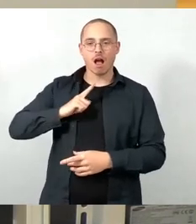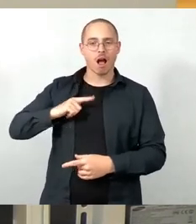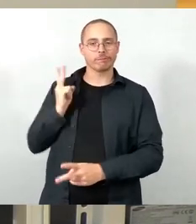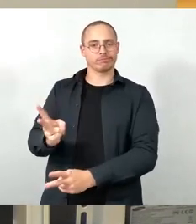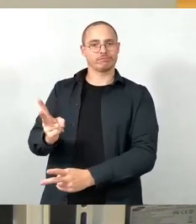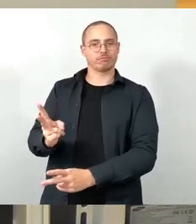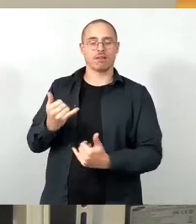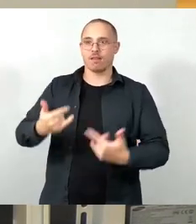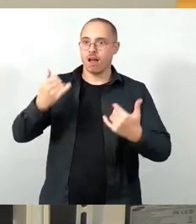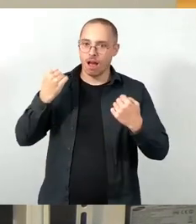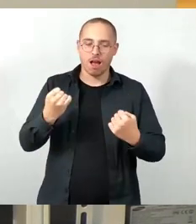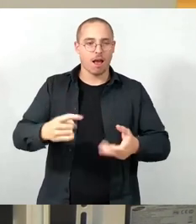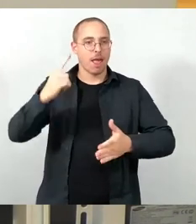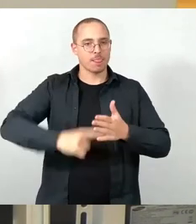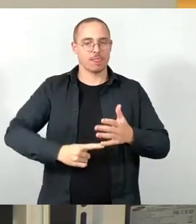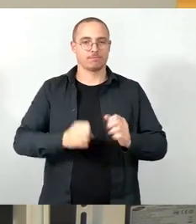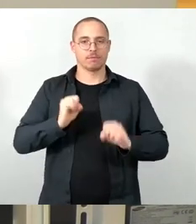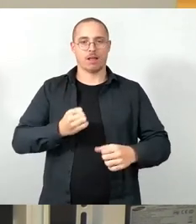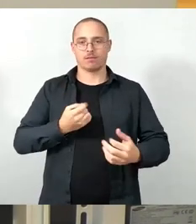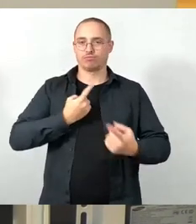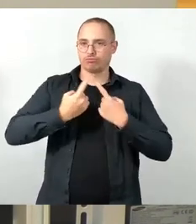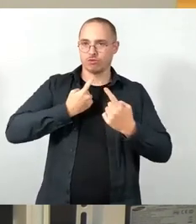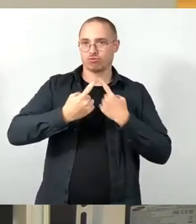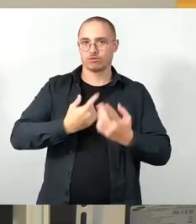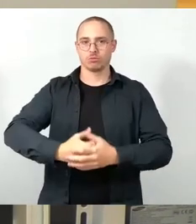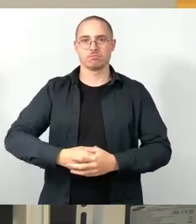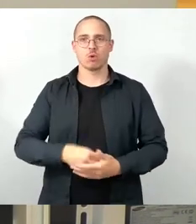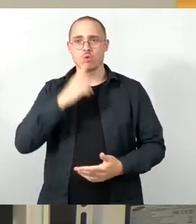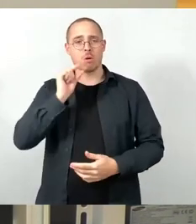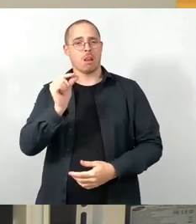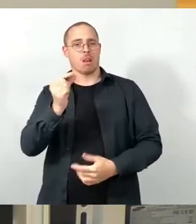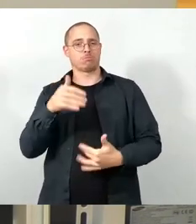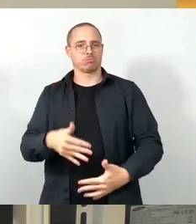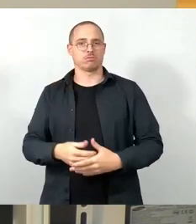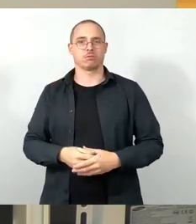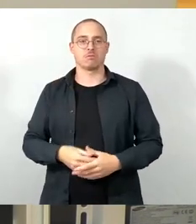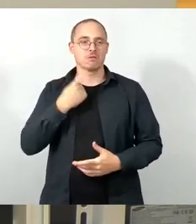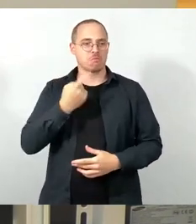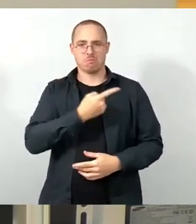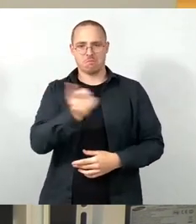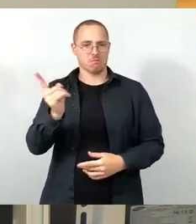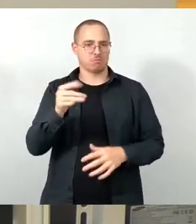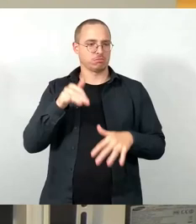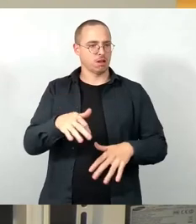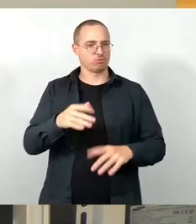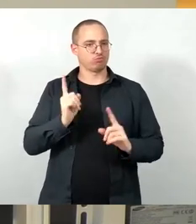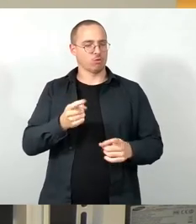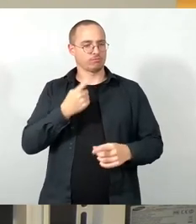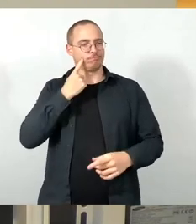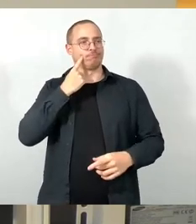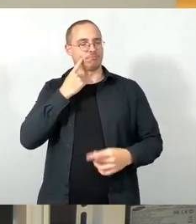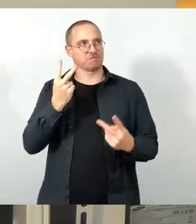und etwas, was, glaube ich, der Mehrheit in diesem Rat doch am Herzen liegen sollte, nämlich um mehr Sicherheit